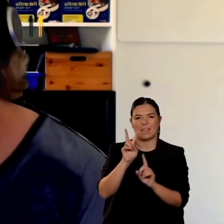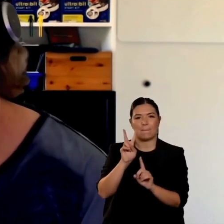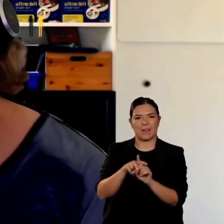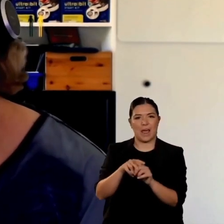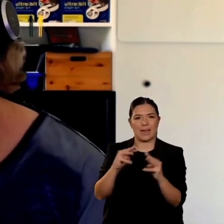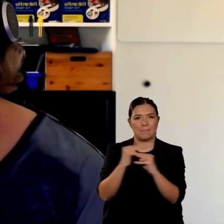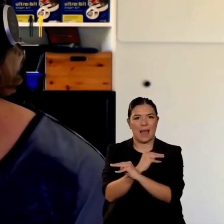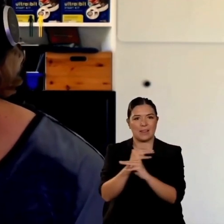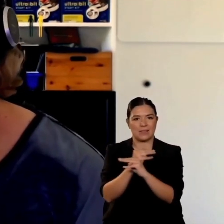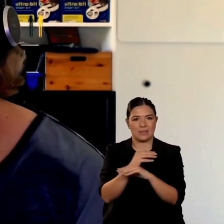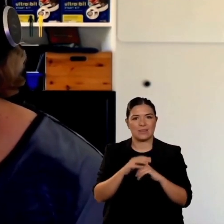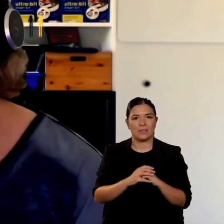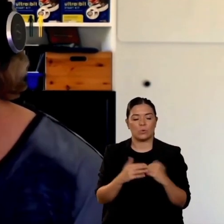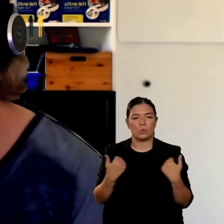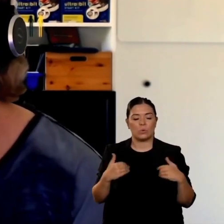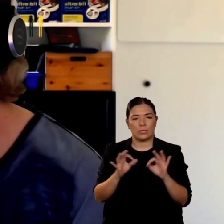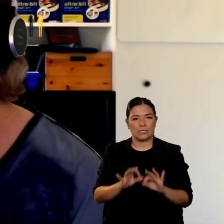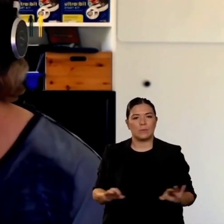è un buon esempio